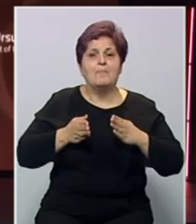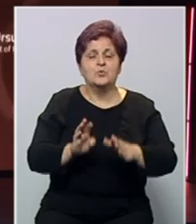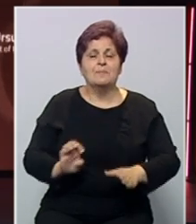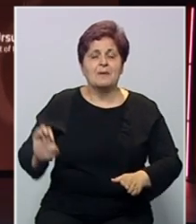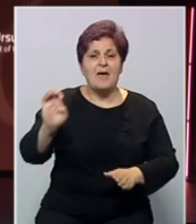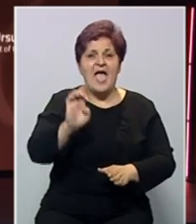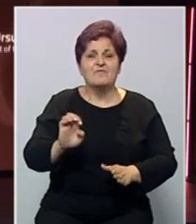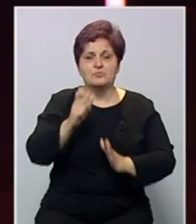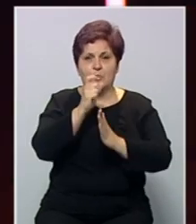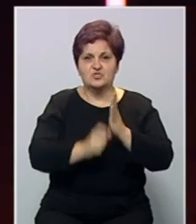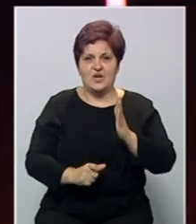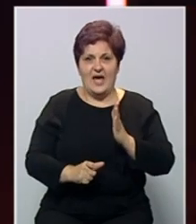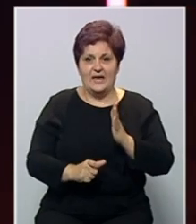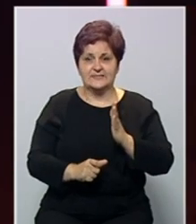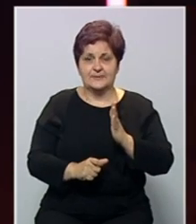evropskom članstvu.